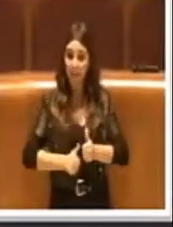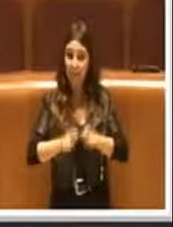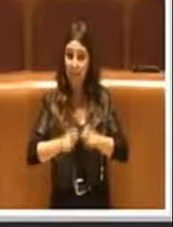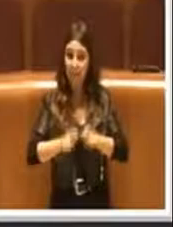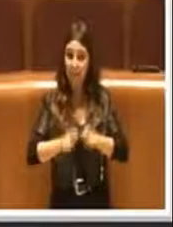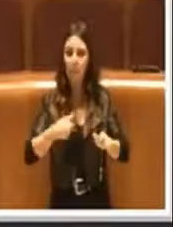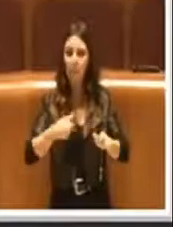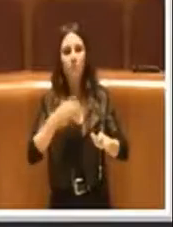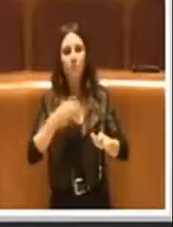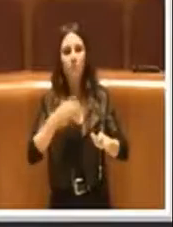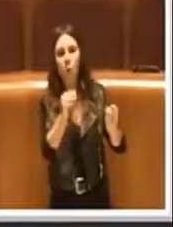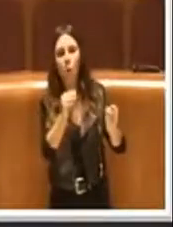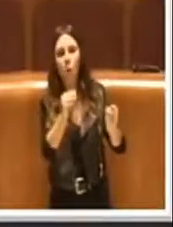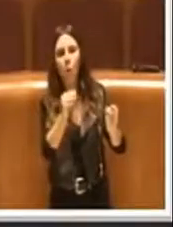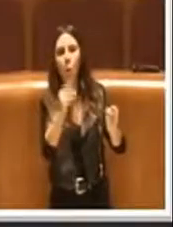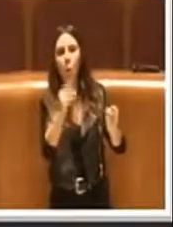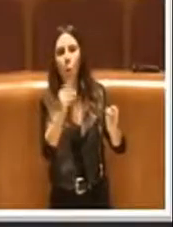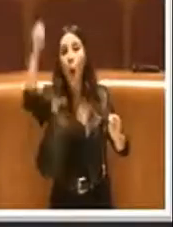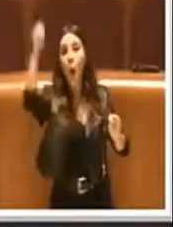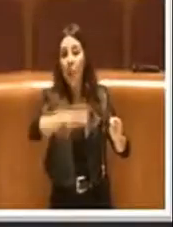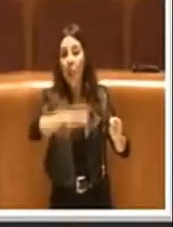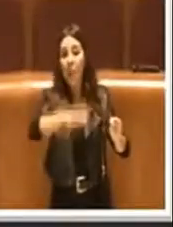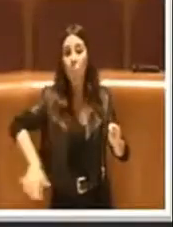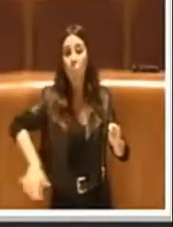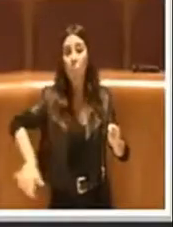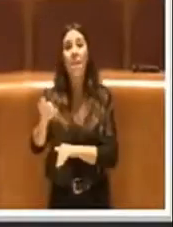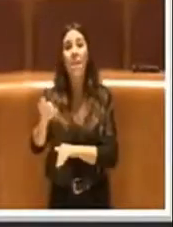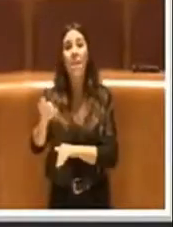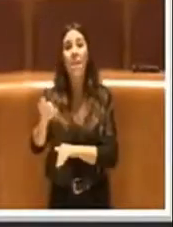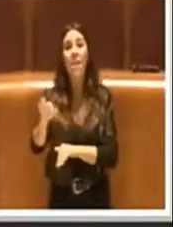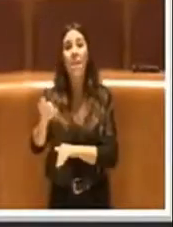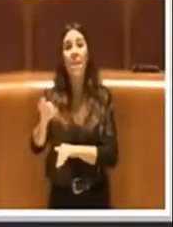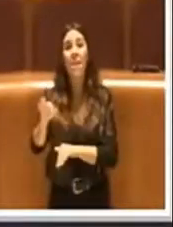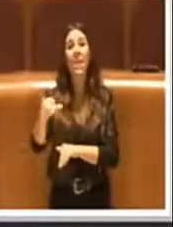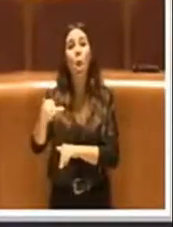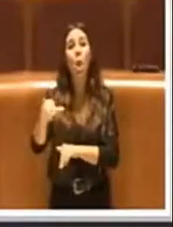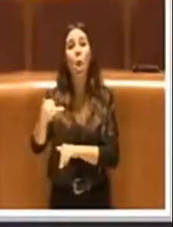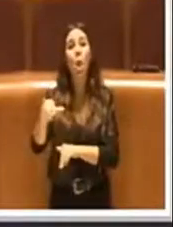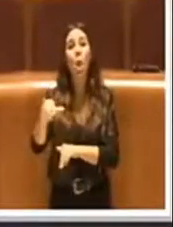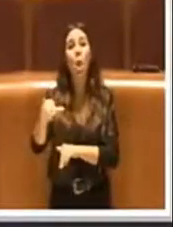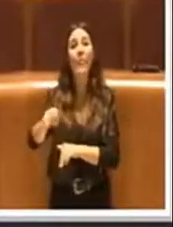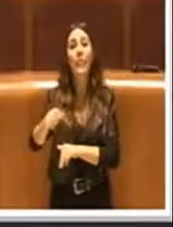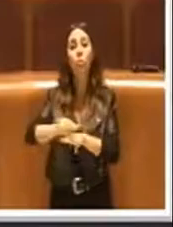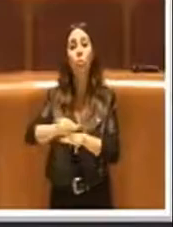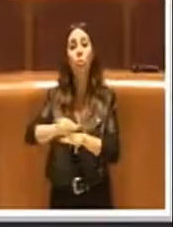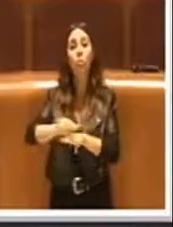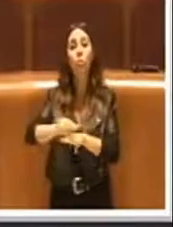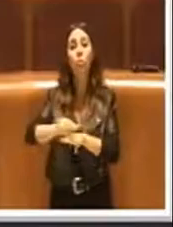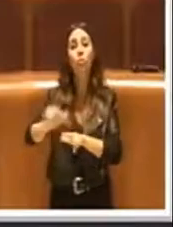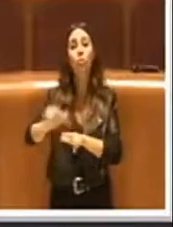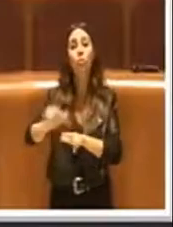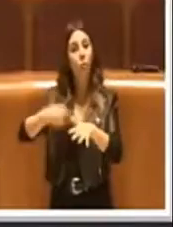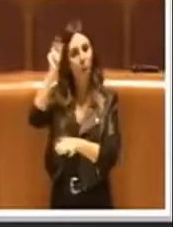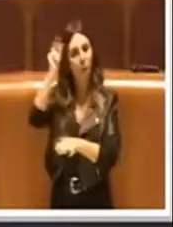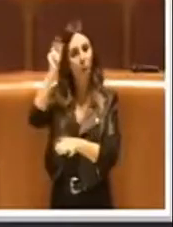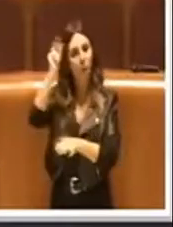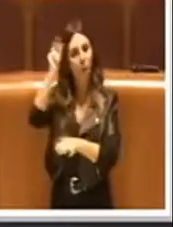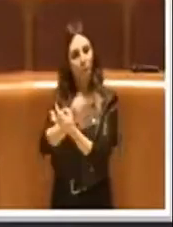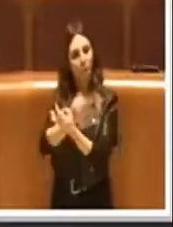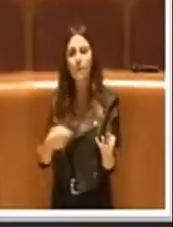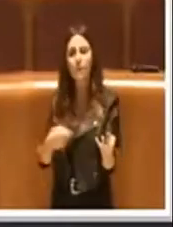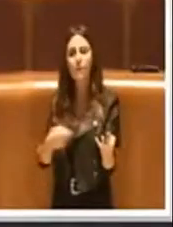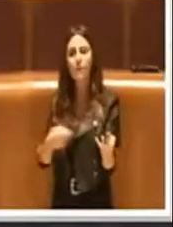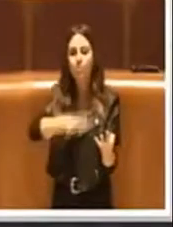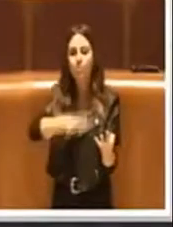illuminato, parlo del piazzale a Via dei Finetti, municipio nono, che tra l'altro conosco benissimo, finalmente